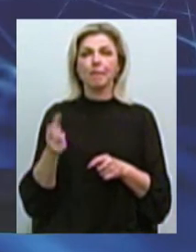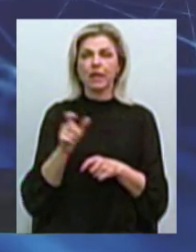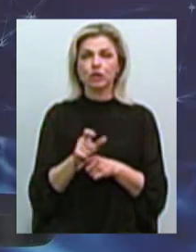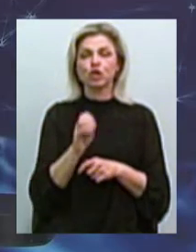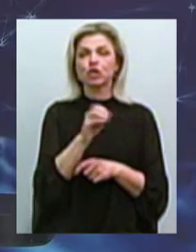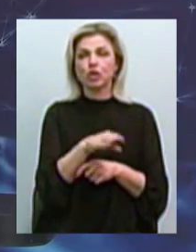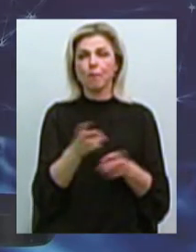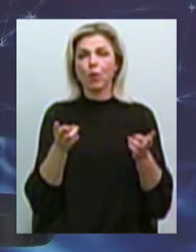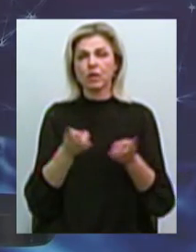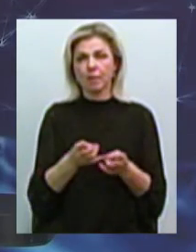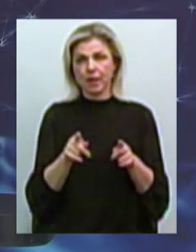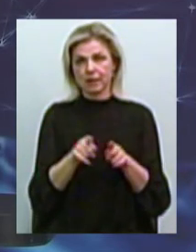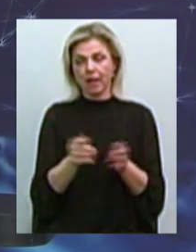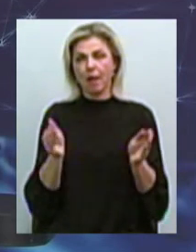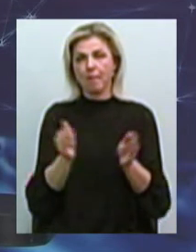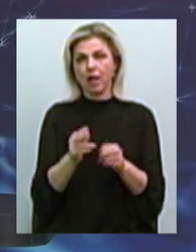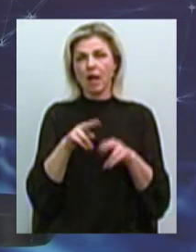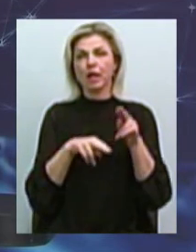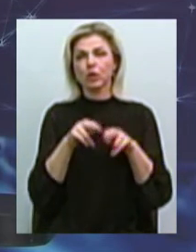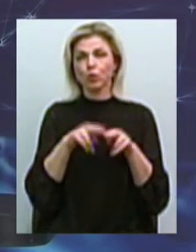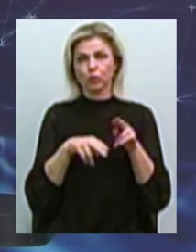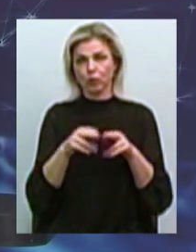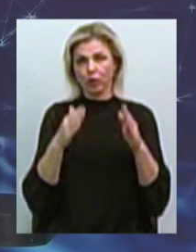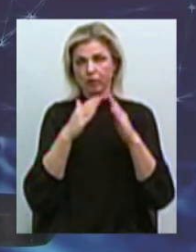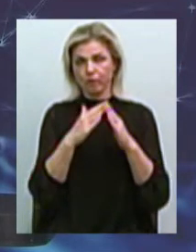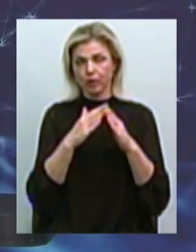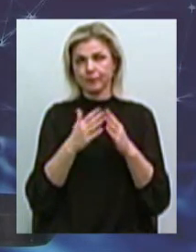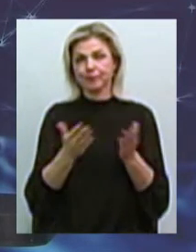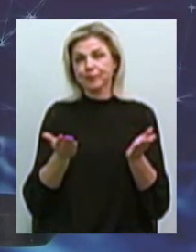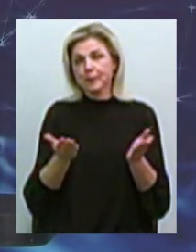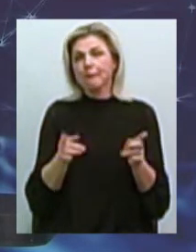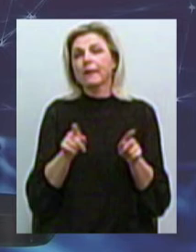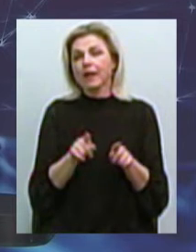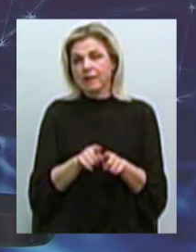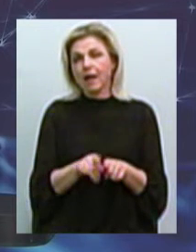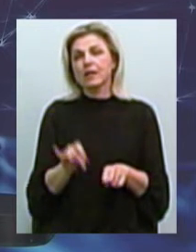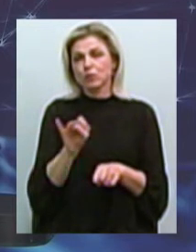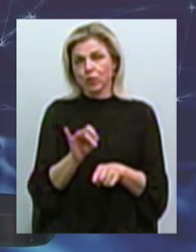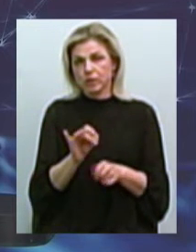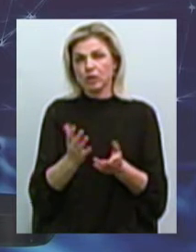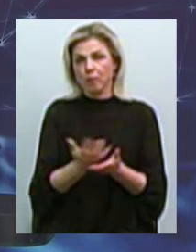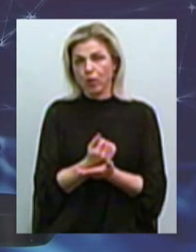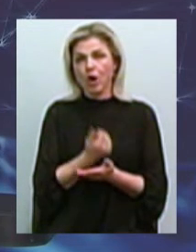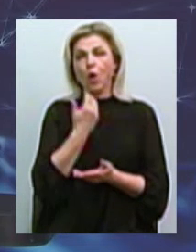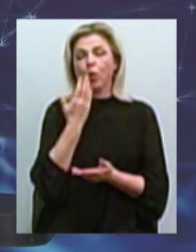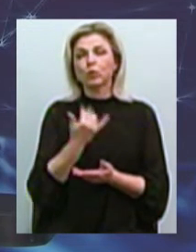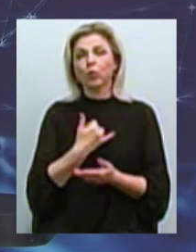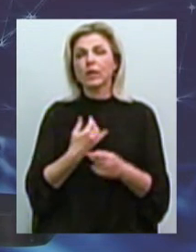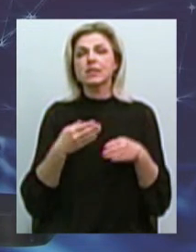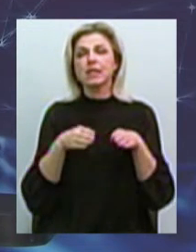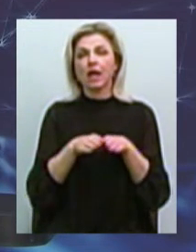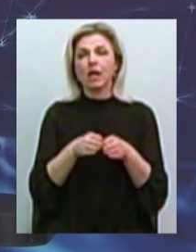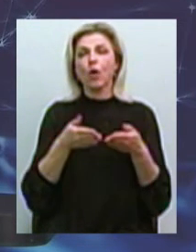потрібно таких малих архітектурних форумів? Так історически сложилось, якби, коли у нас закрилися кораблестроительні